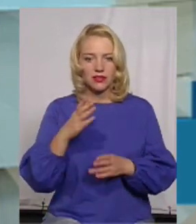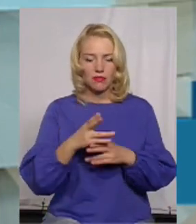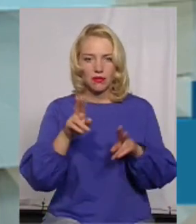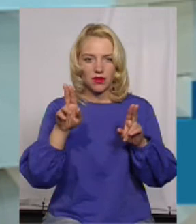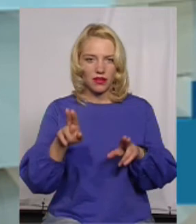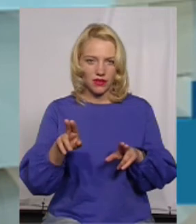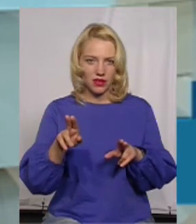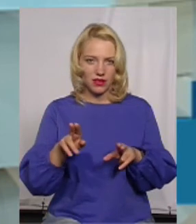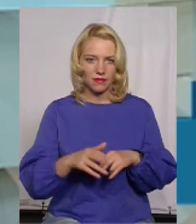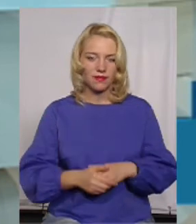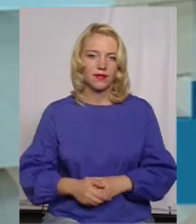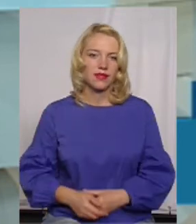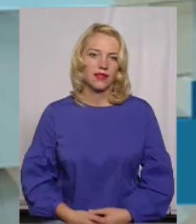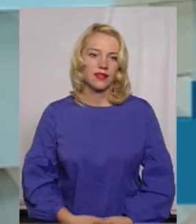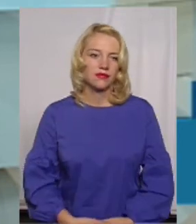правила.